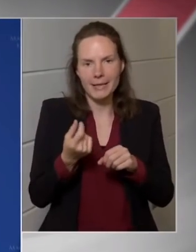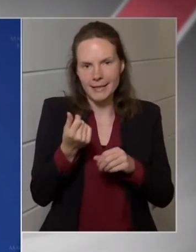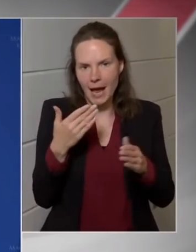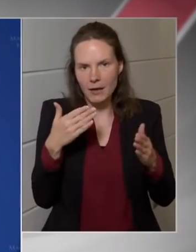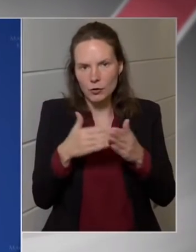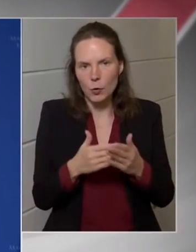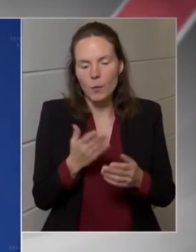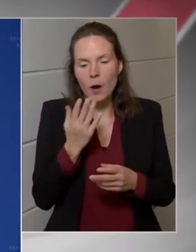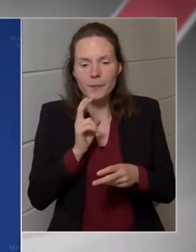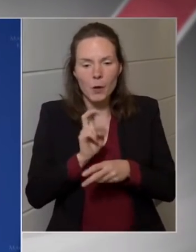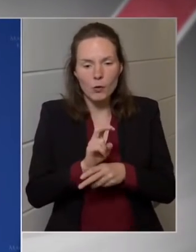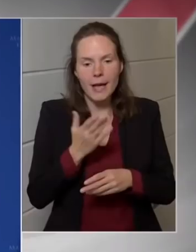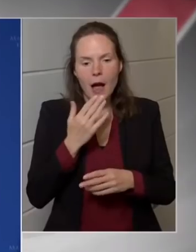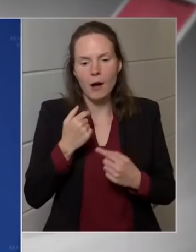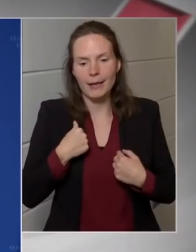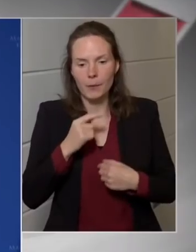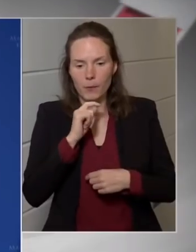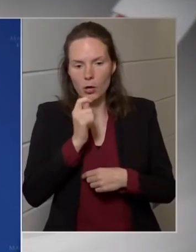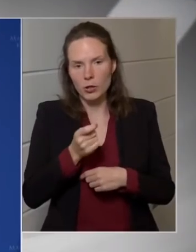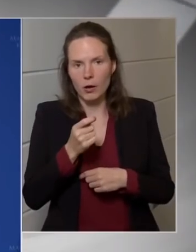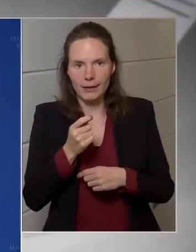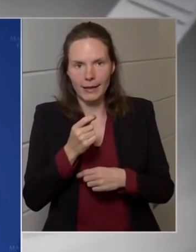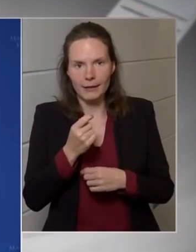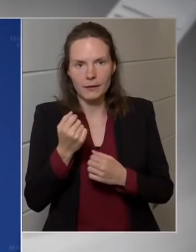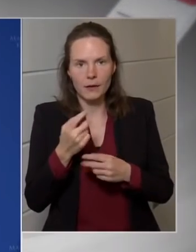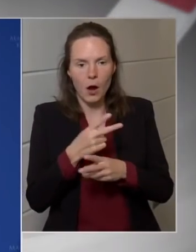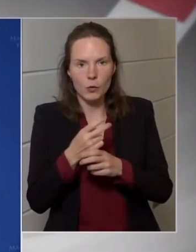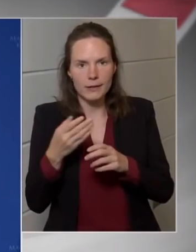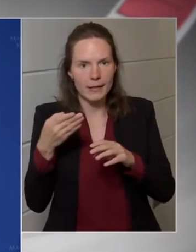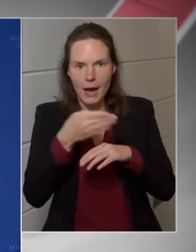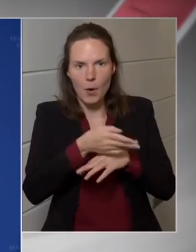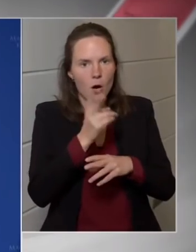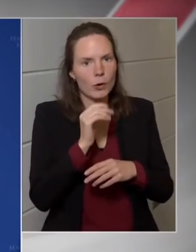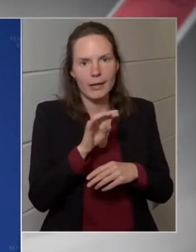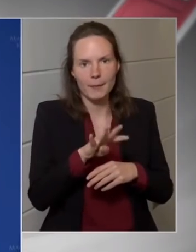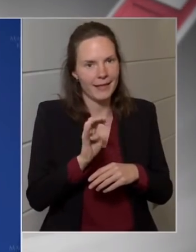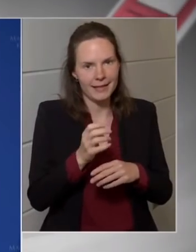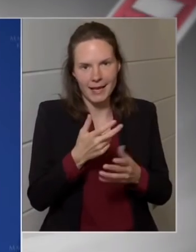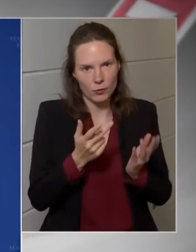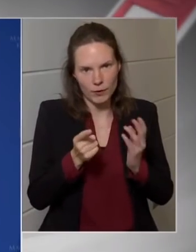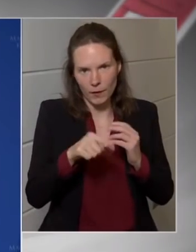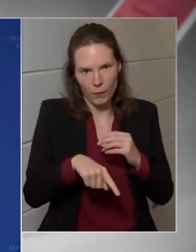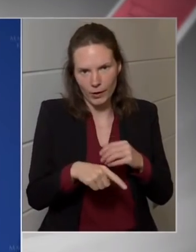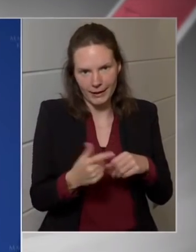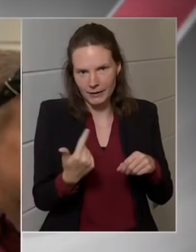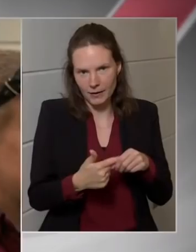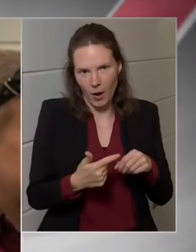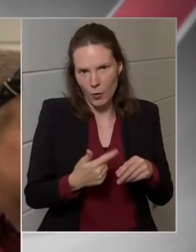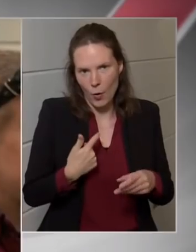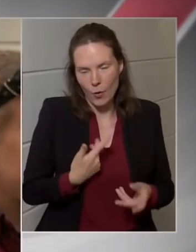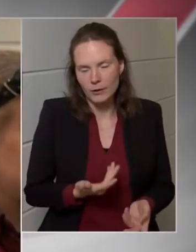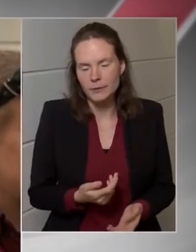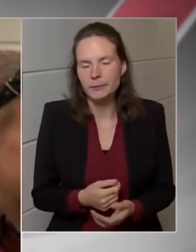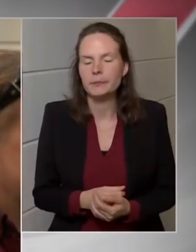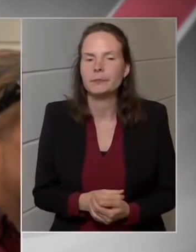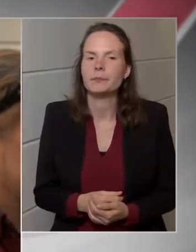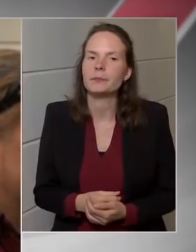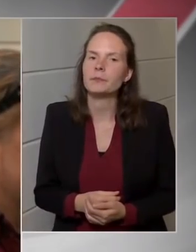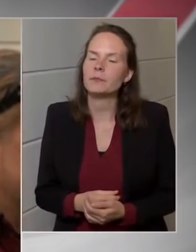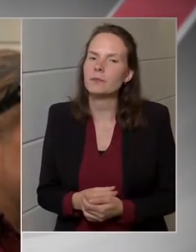magyarként még Ausztriába, akkor én nem 480 forintért tankolok. A minisztérium működás